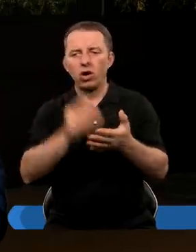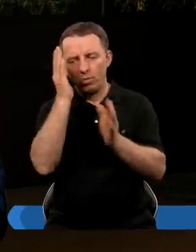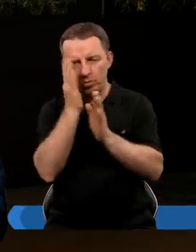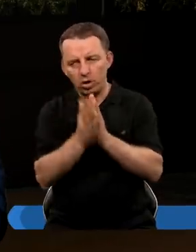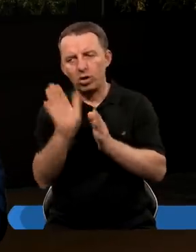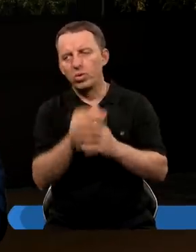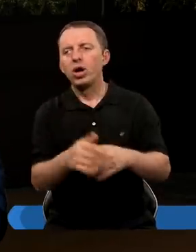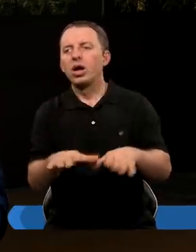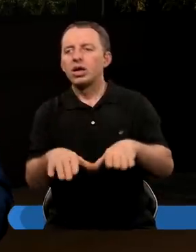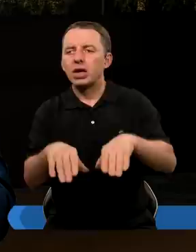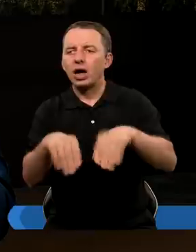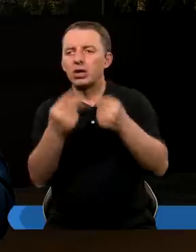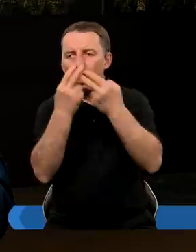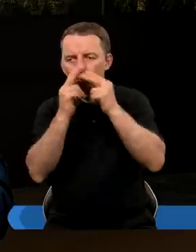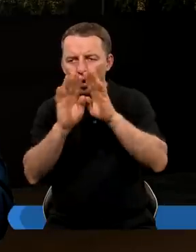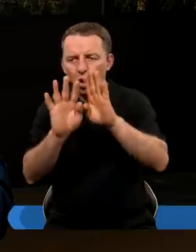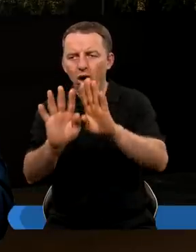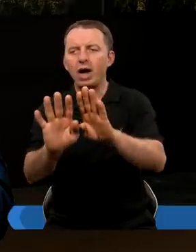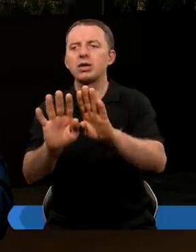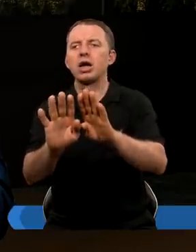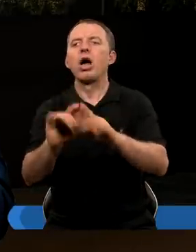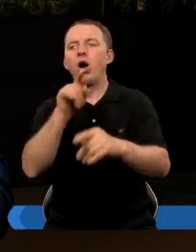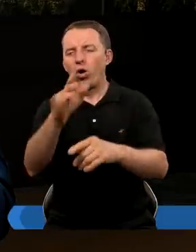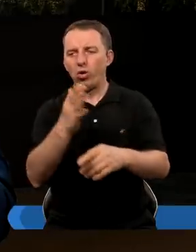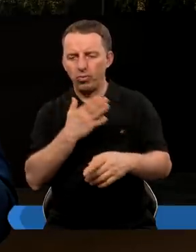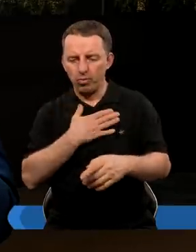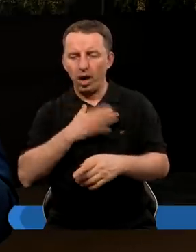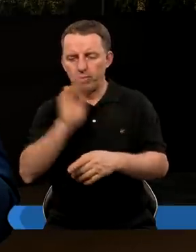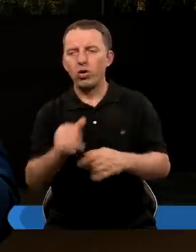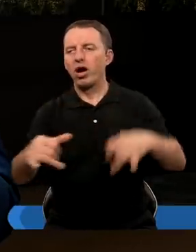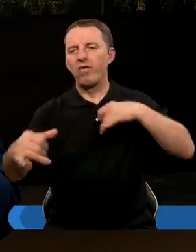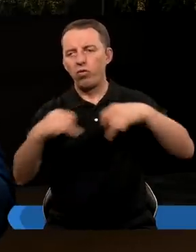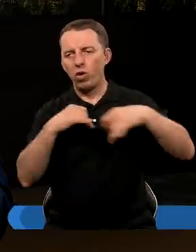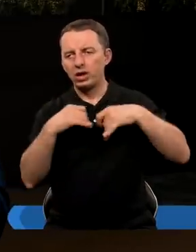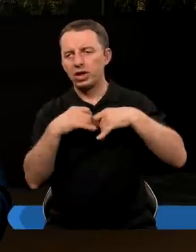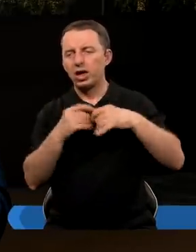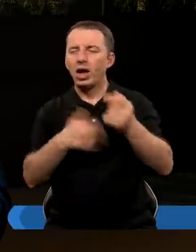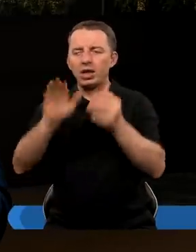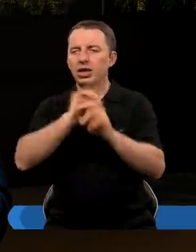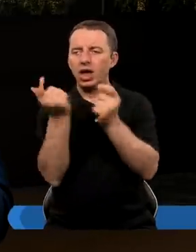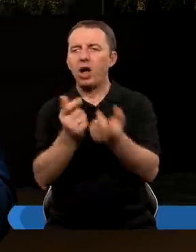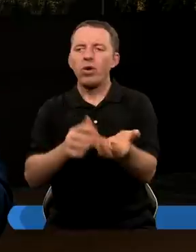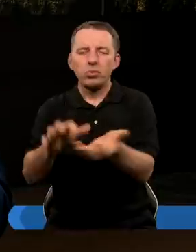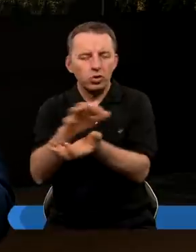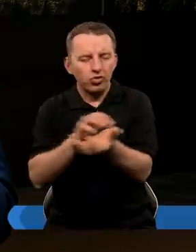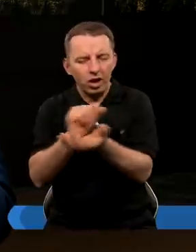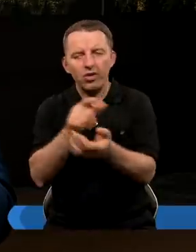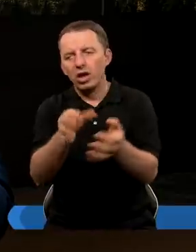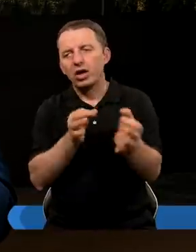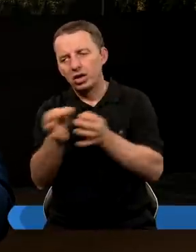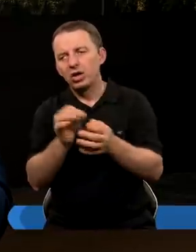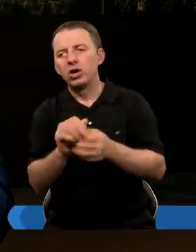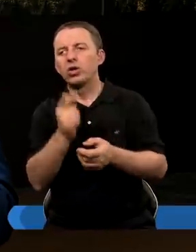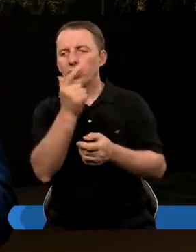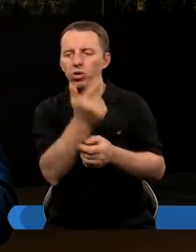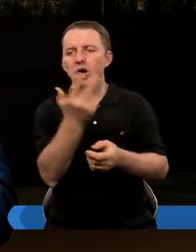Pan Bóg zaczyna pokazać, że On ma władzę nad całym światem jednak. Zresztą już według